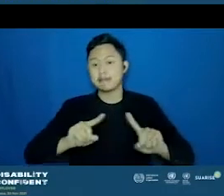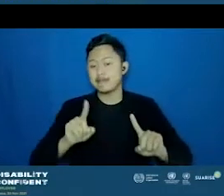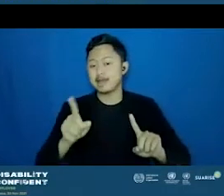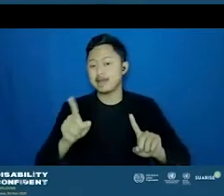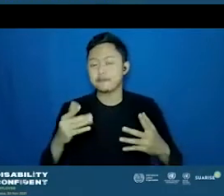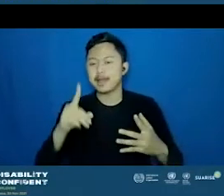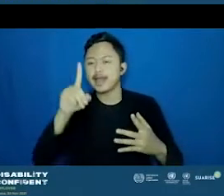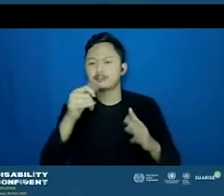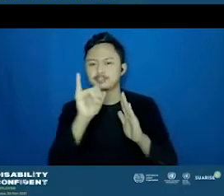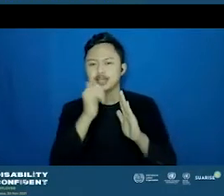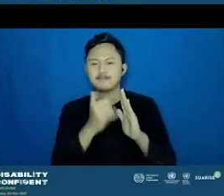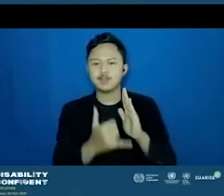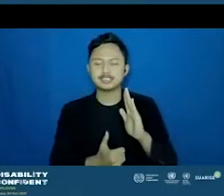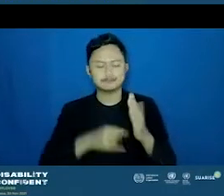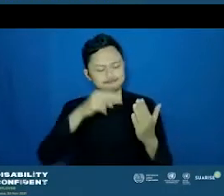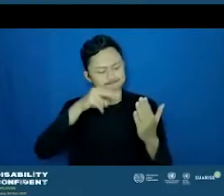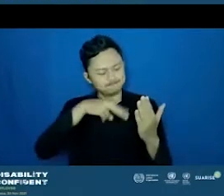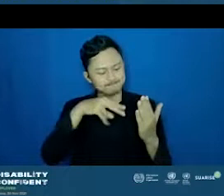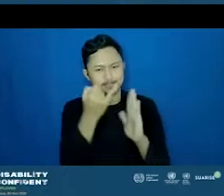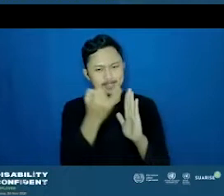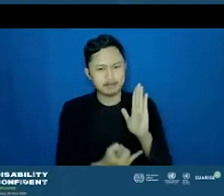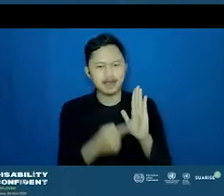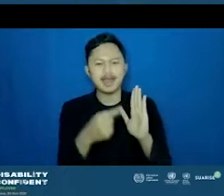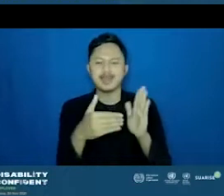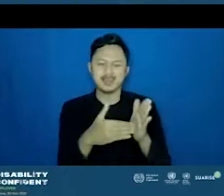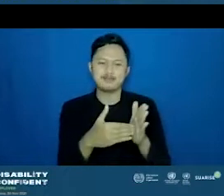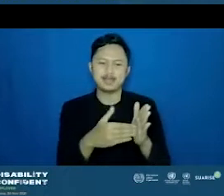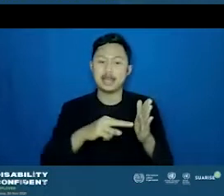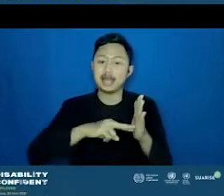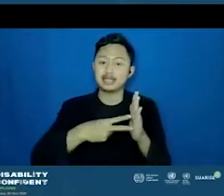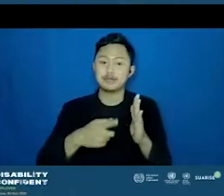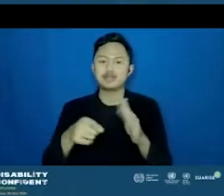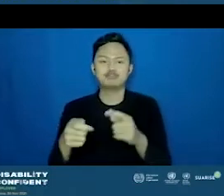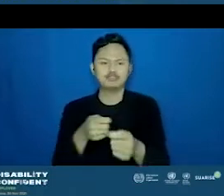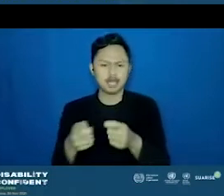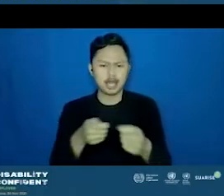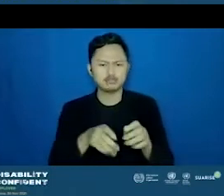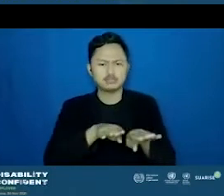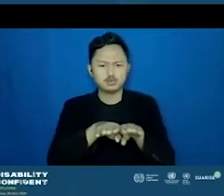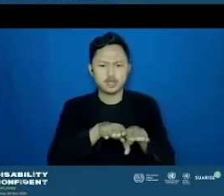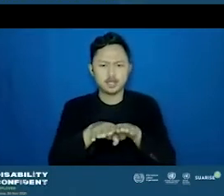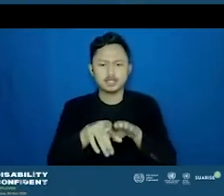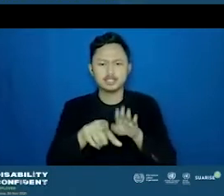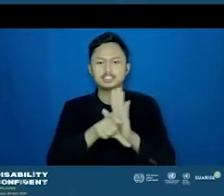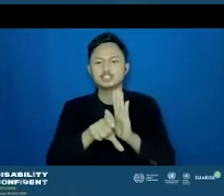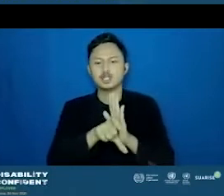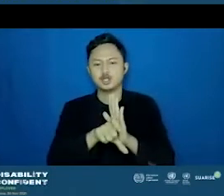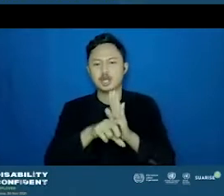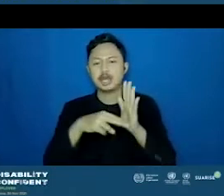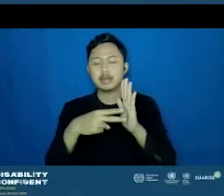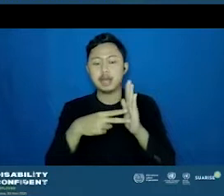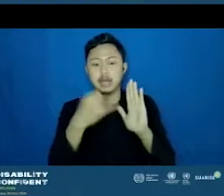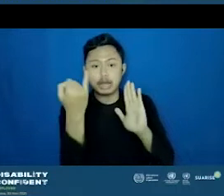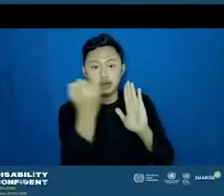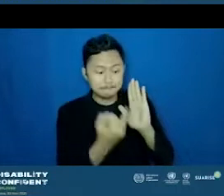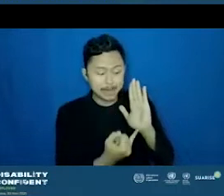mereview sebuah gambar. Tapi kan tentunya hal-hal itu yang kemudian diatur gitu, bahwa ya memang tidak mereview gambar, kalau dari